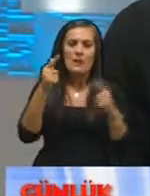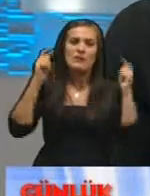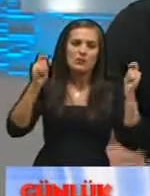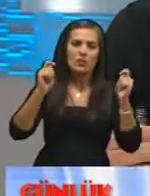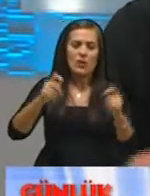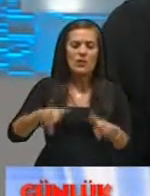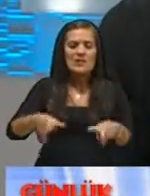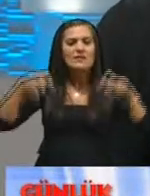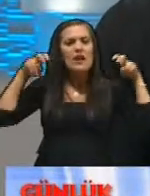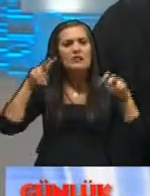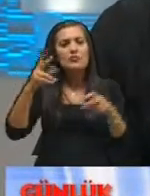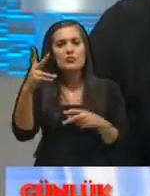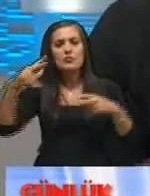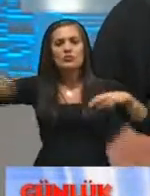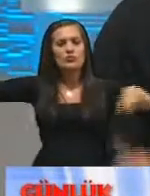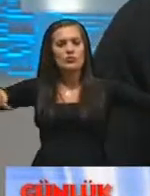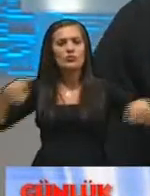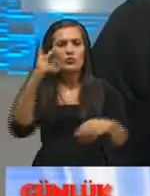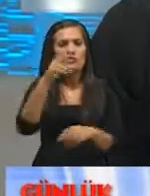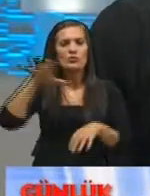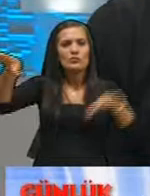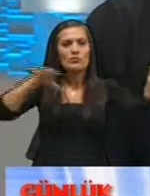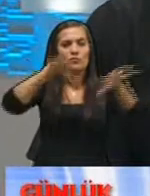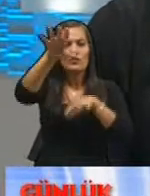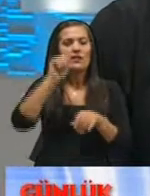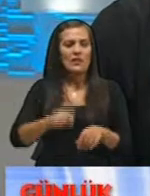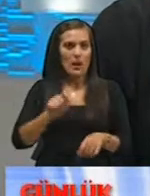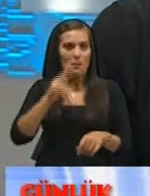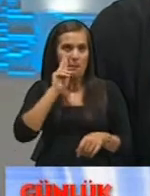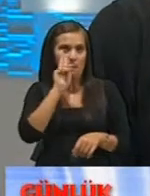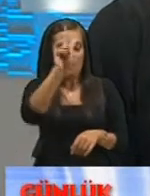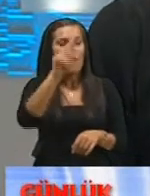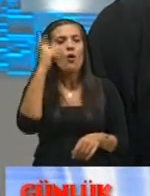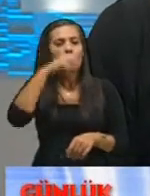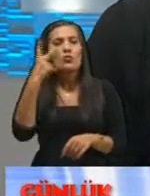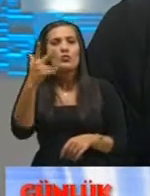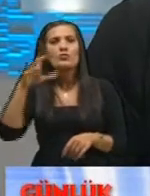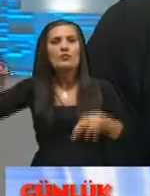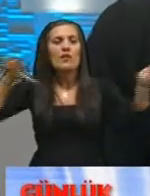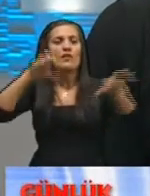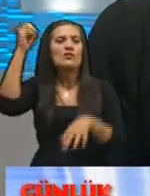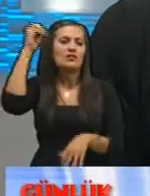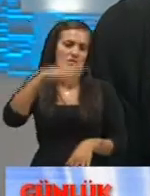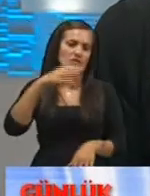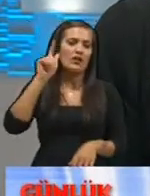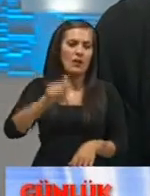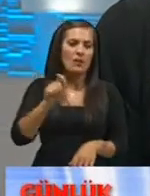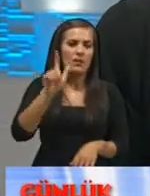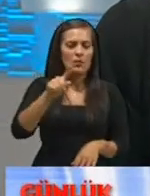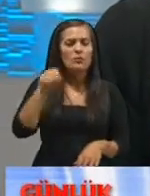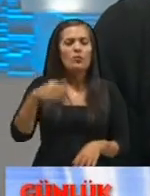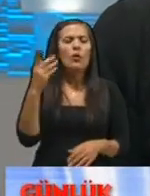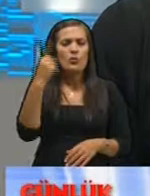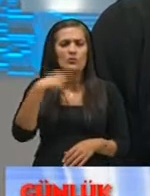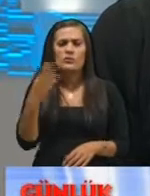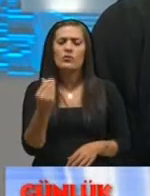çünkü seyirci üç yönden baktığı için üç ayrı eleman kullanmanız gerekiyor bir yere onun için bu daha zor